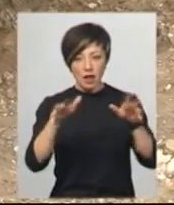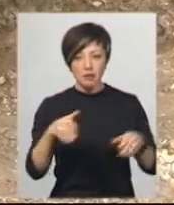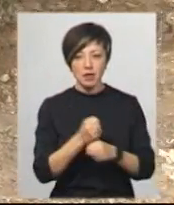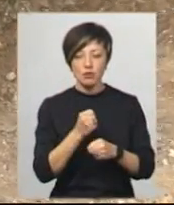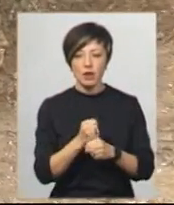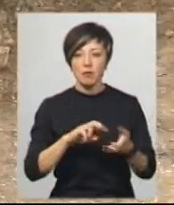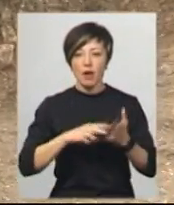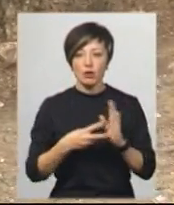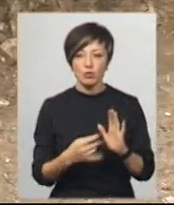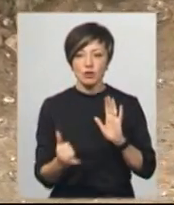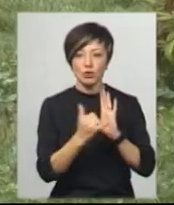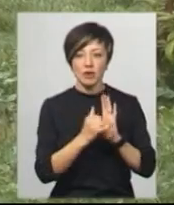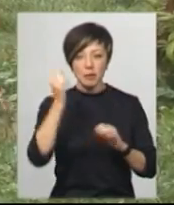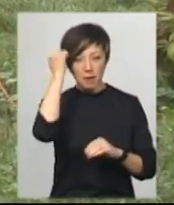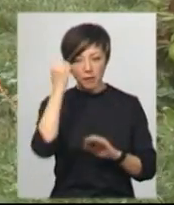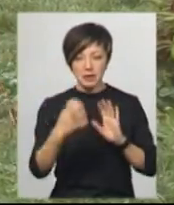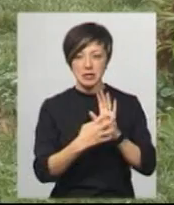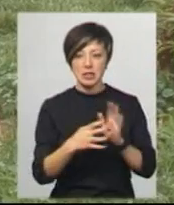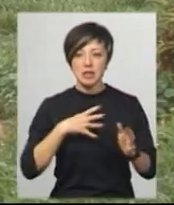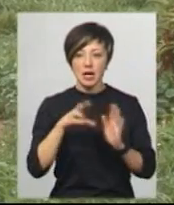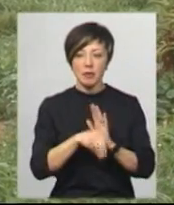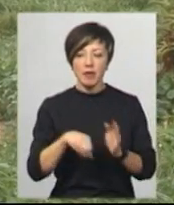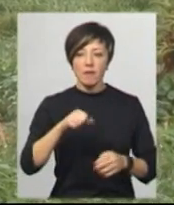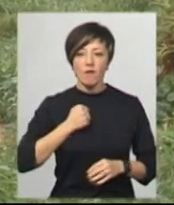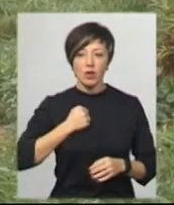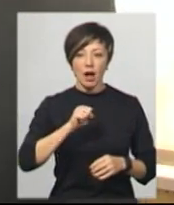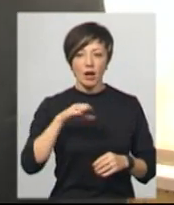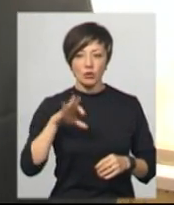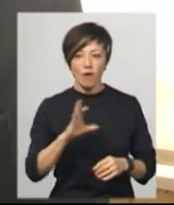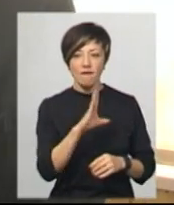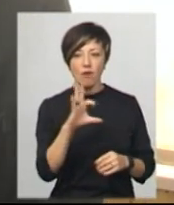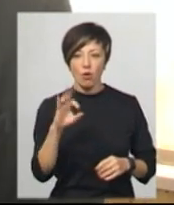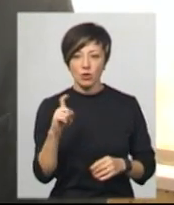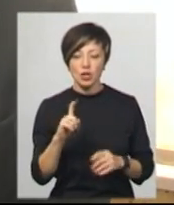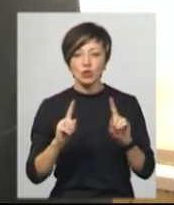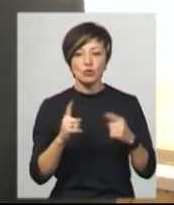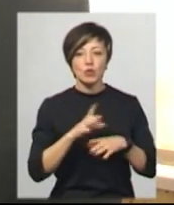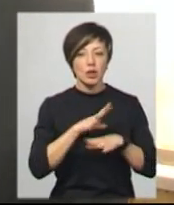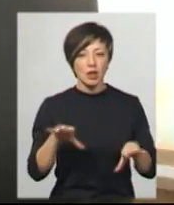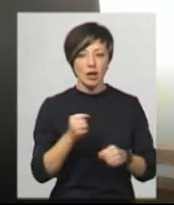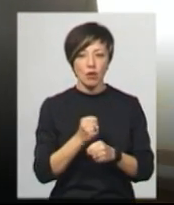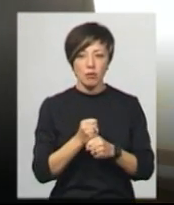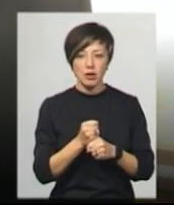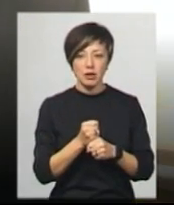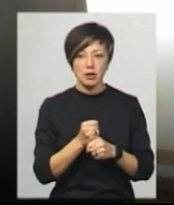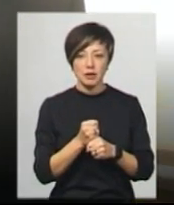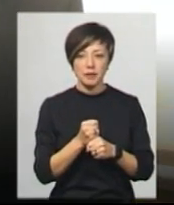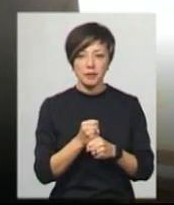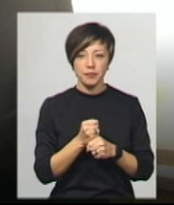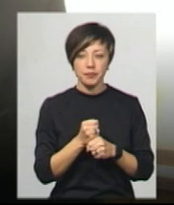Демкова, плануємо відстановити пам'ятний знак загиблим воїнам АТО та ООС. «Чому не робили до цього